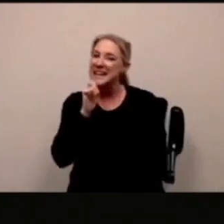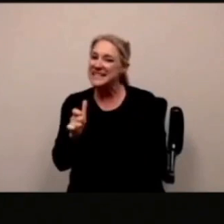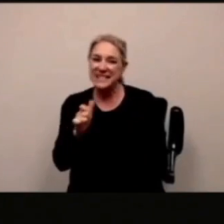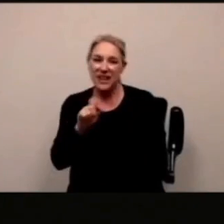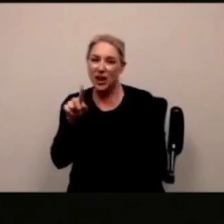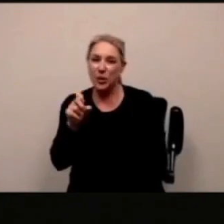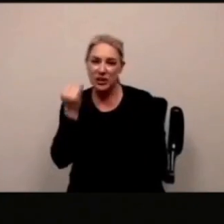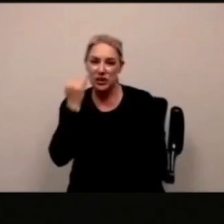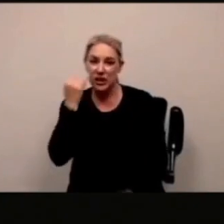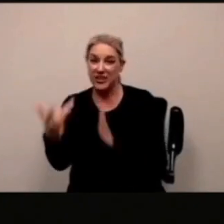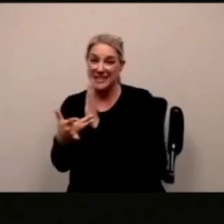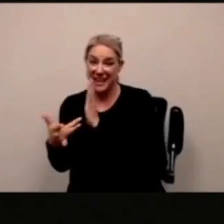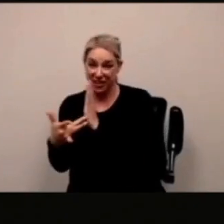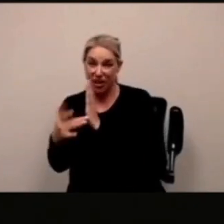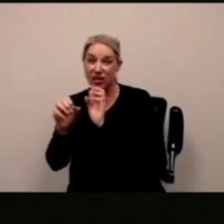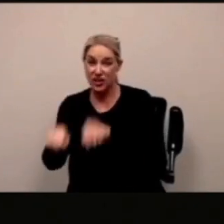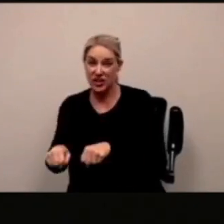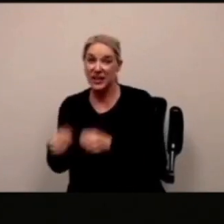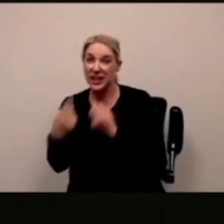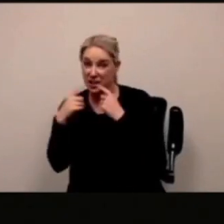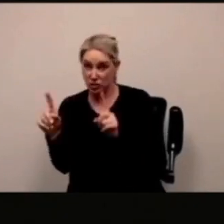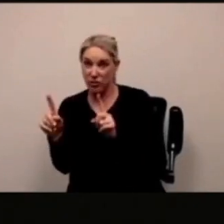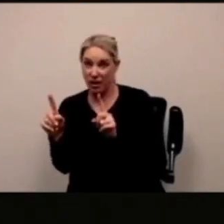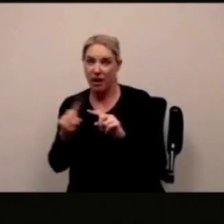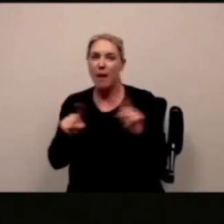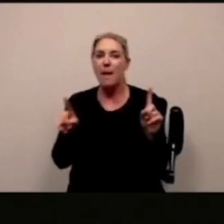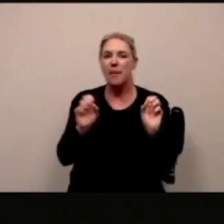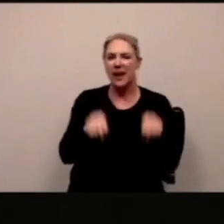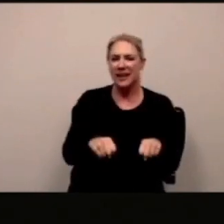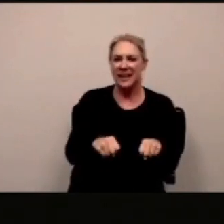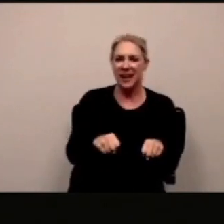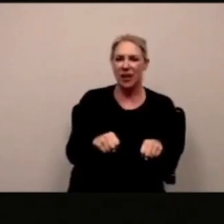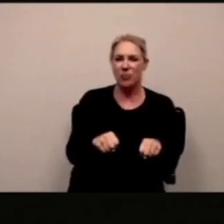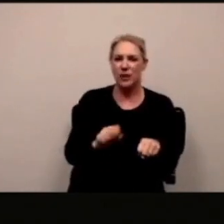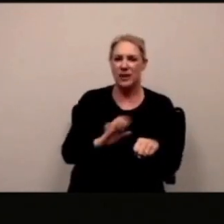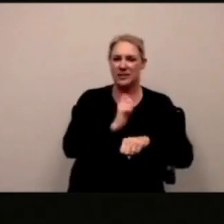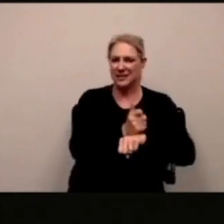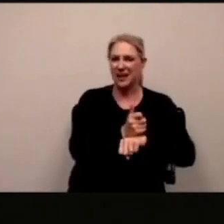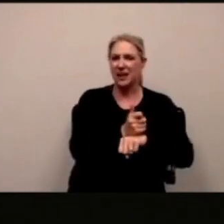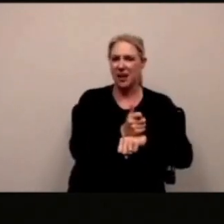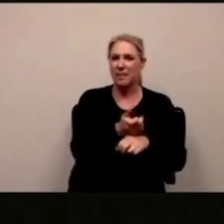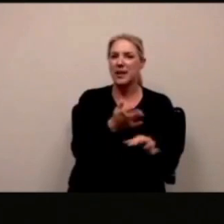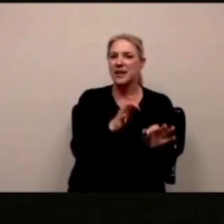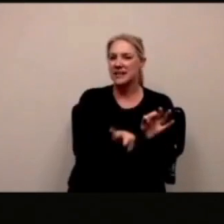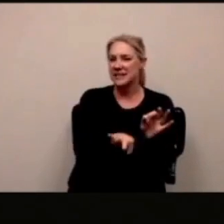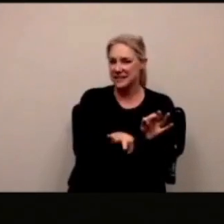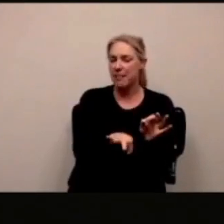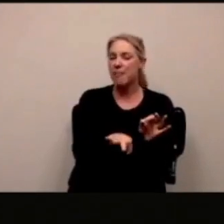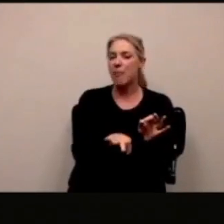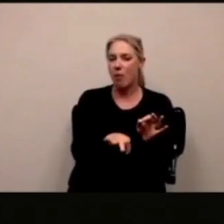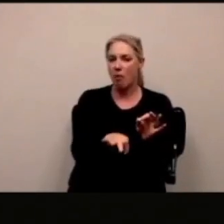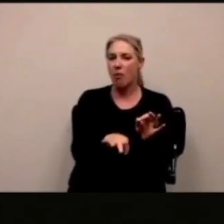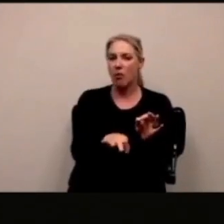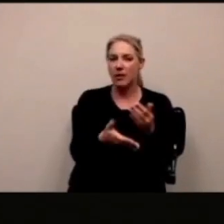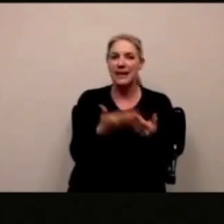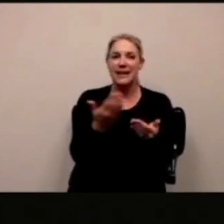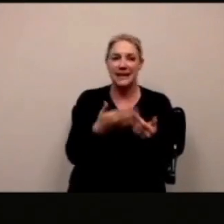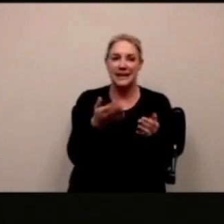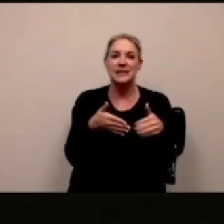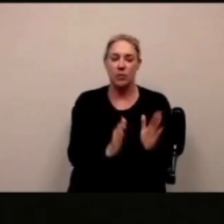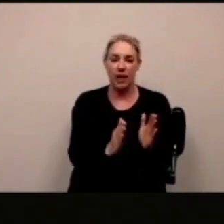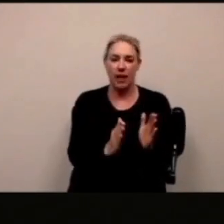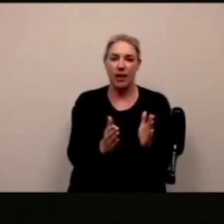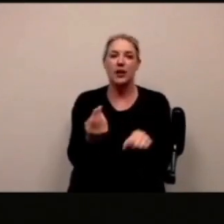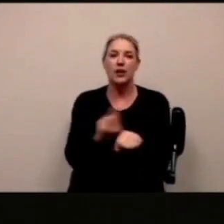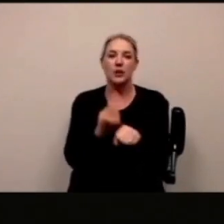per far sì che da una parte la spinga a un'altra poi un'altra cosa se la tecnologia può fare questo